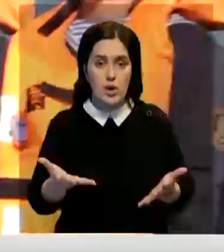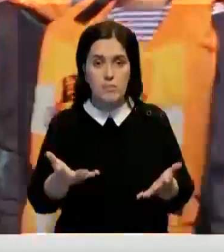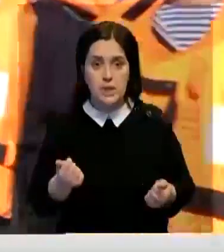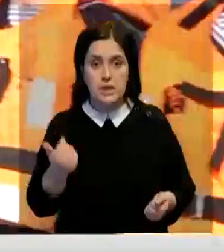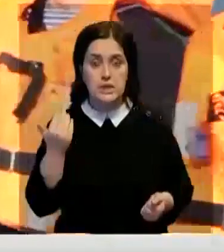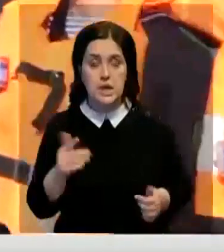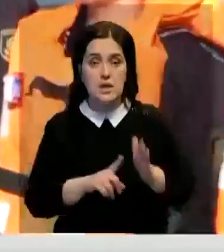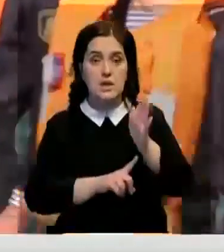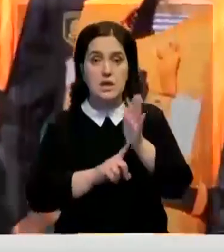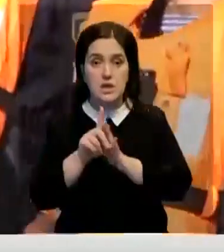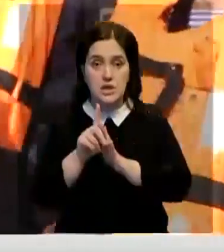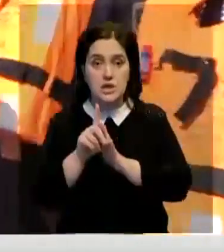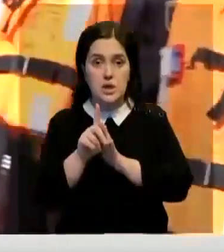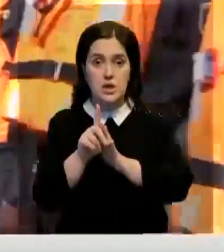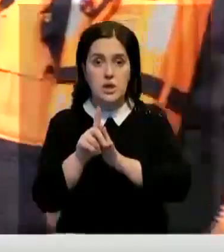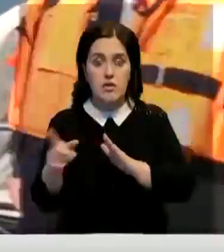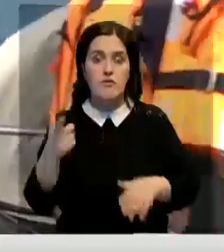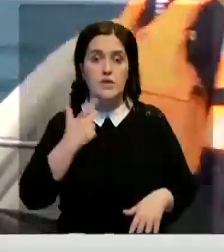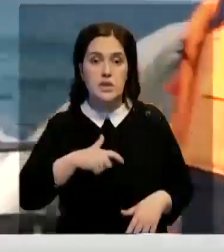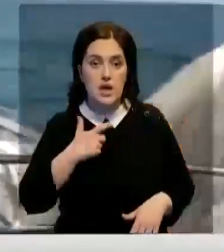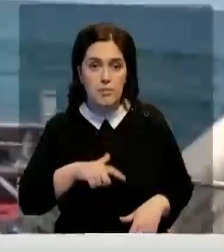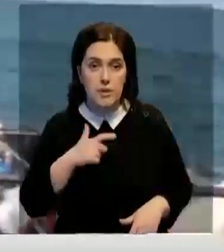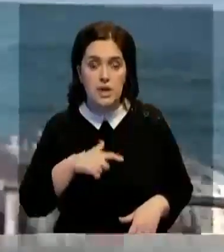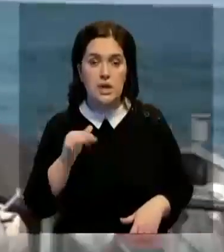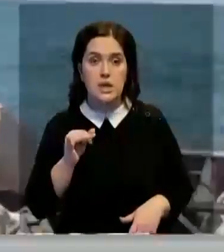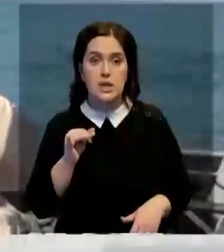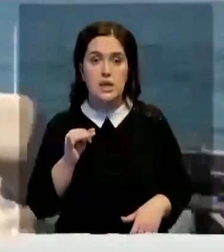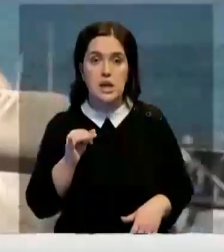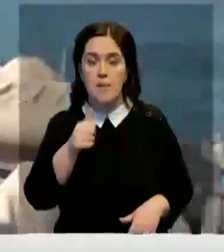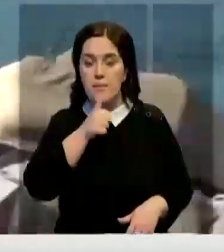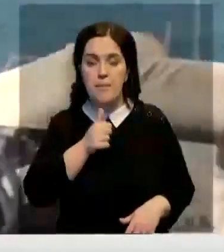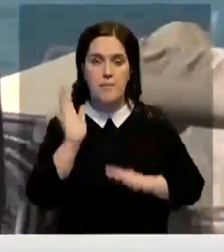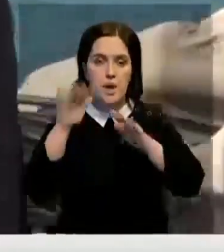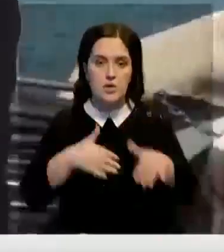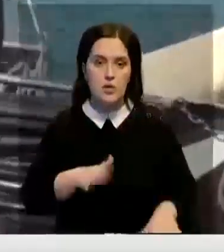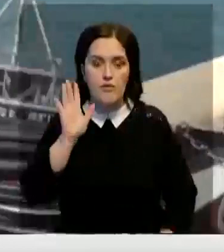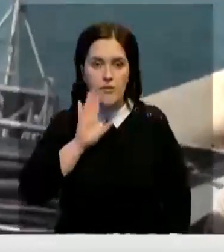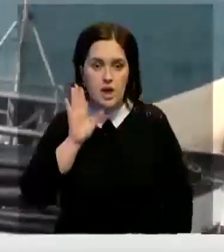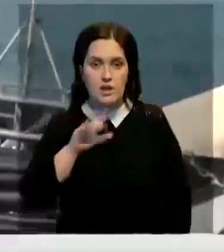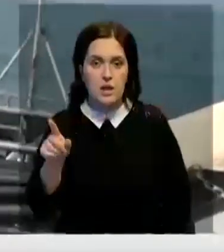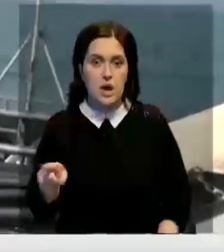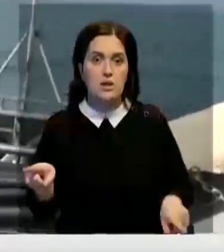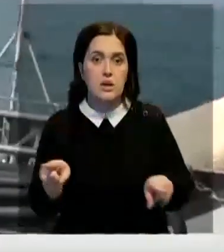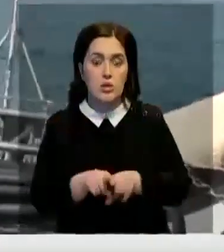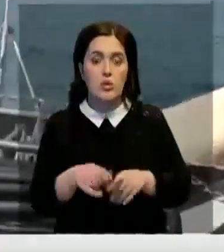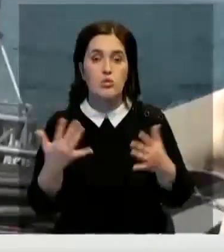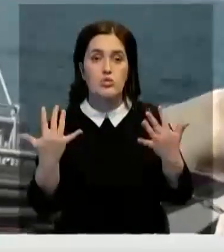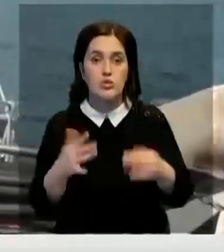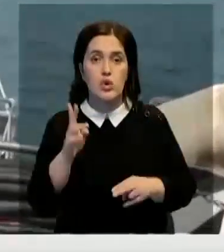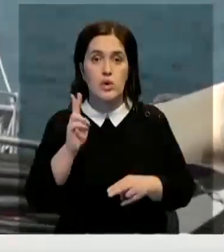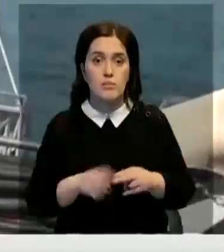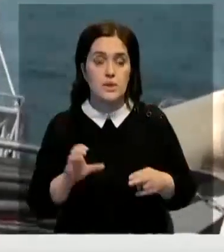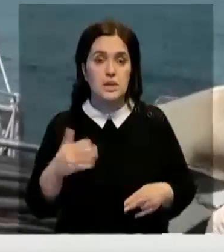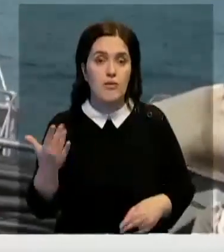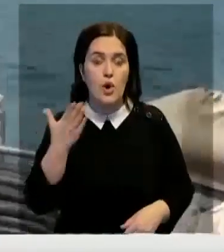для начала ты должен принять его в себя. Проще говоря, испить морской воды. Улан такой обряд уже прошел. И теперь с его